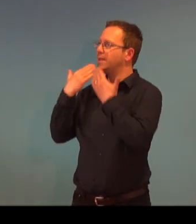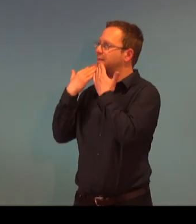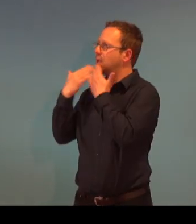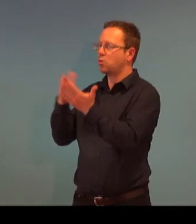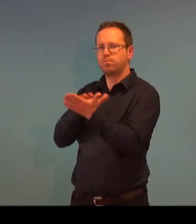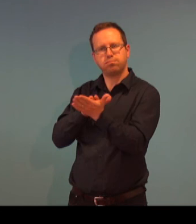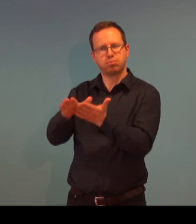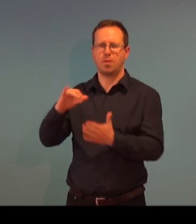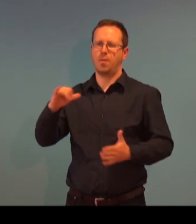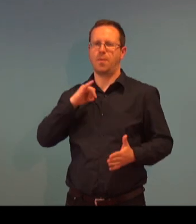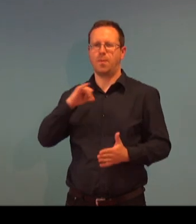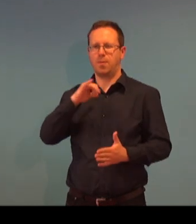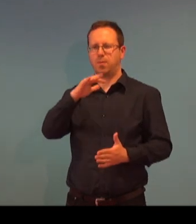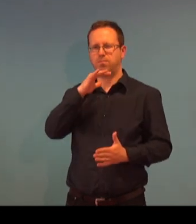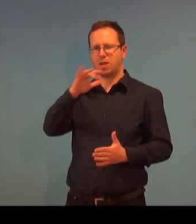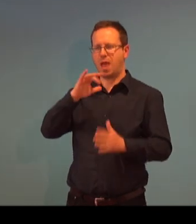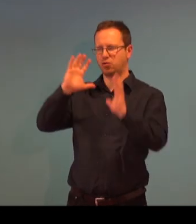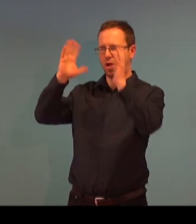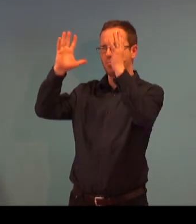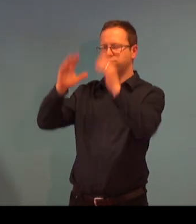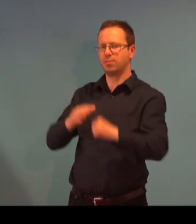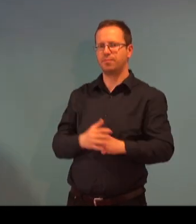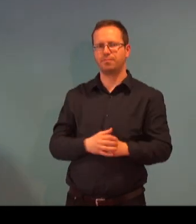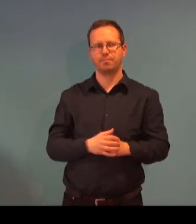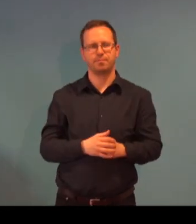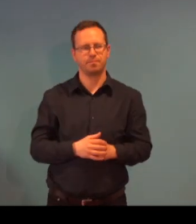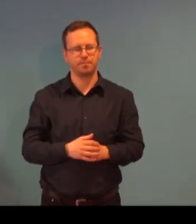Něký dotaz? Poděkuju, Janine Minčíkovi, díky moc.